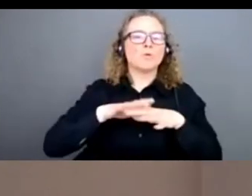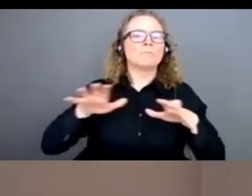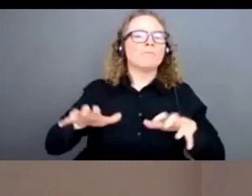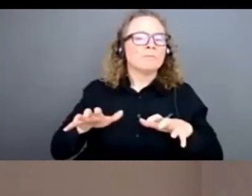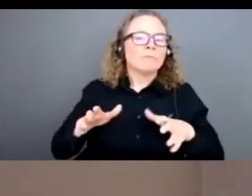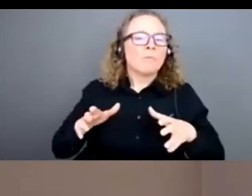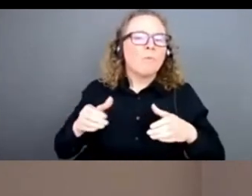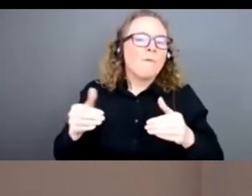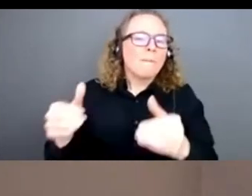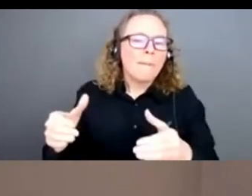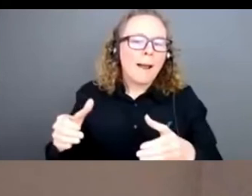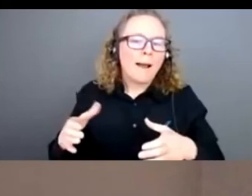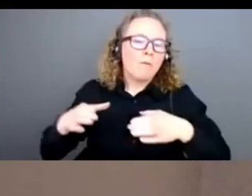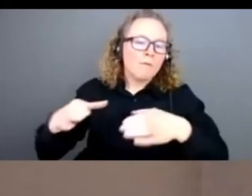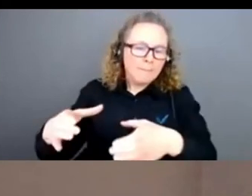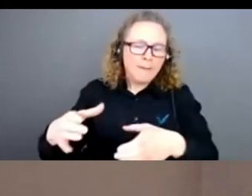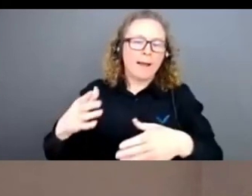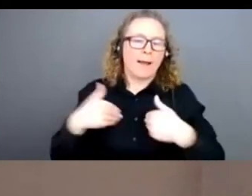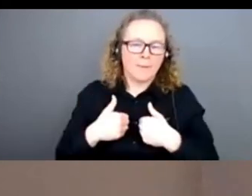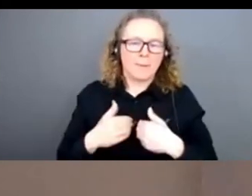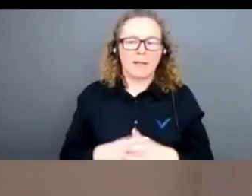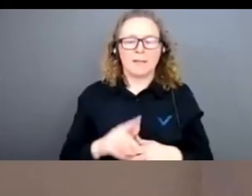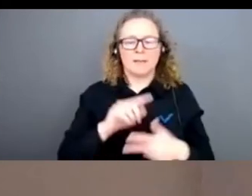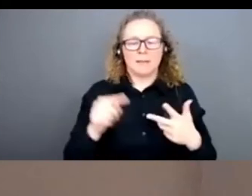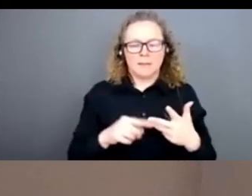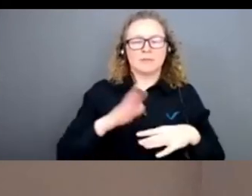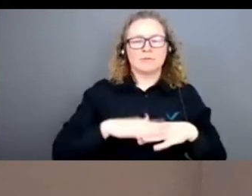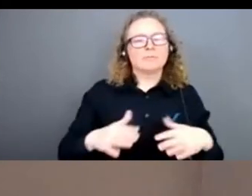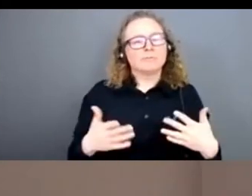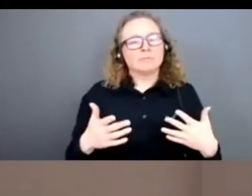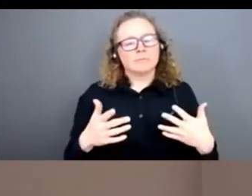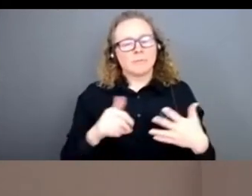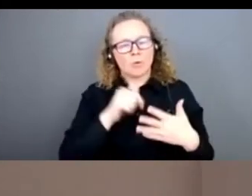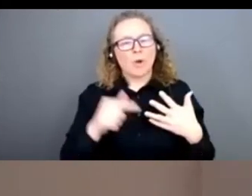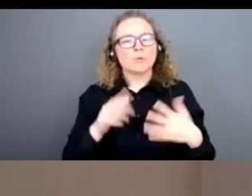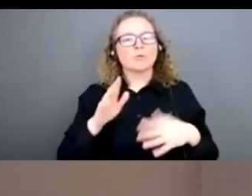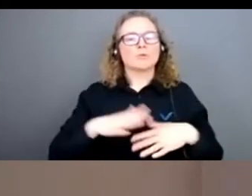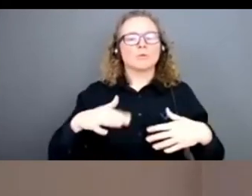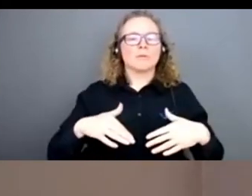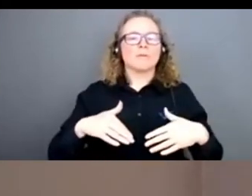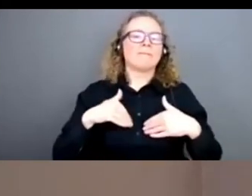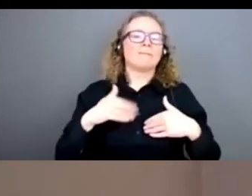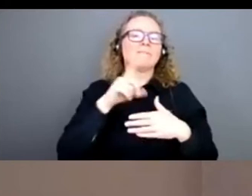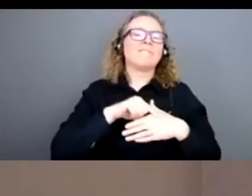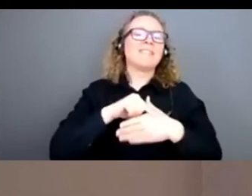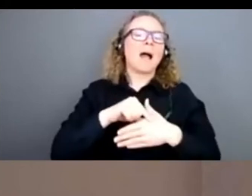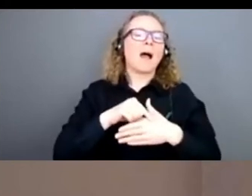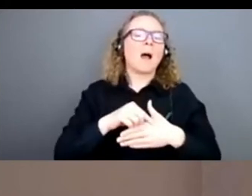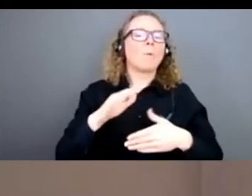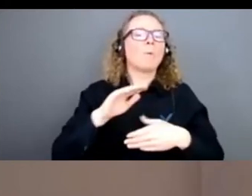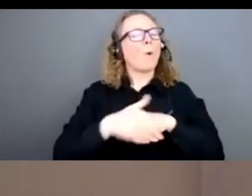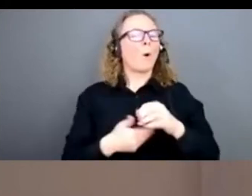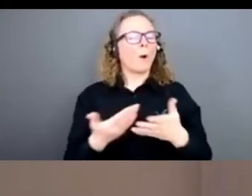néocarnisme, sur la viande heureuse, et un texte que j'ai écrit avec un spécialiste d'agriculture biologique qui concerne l